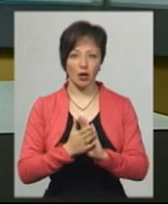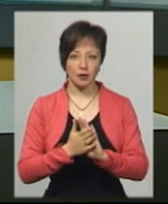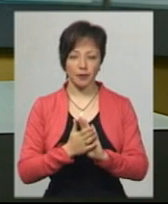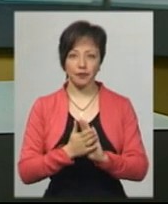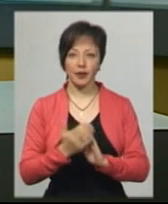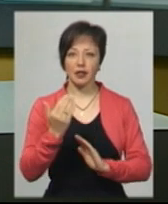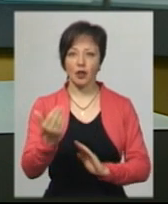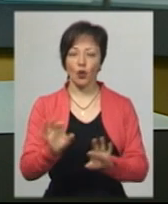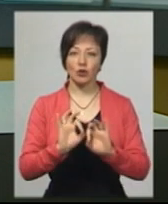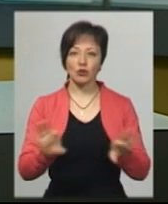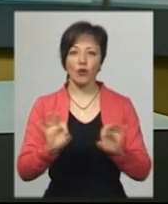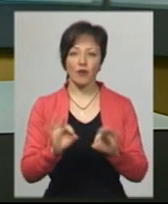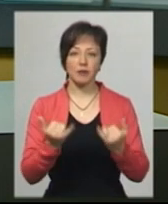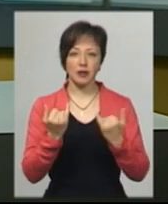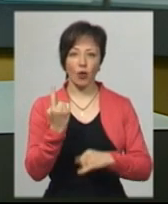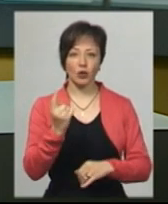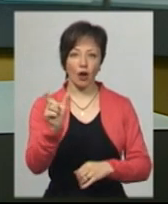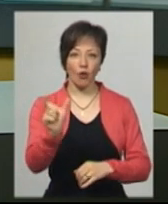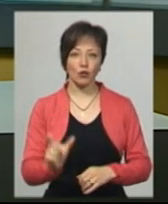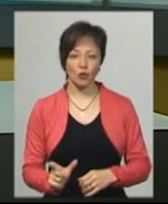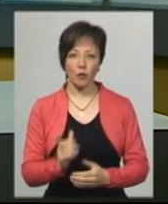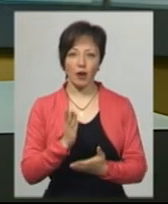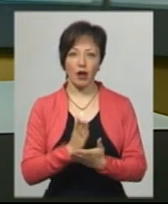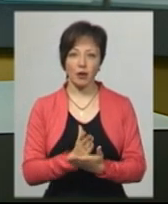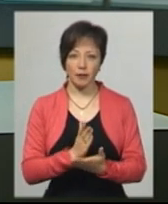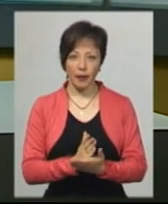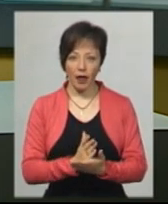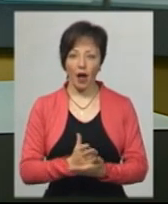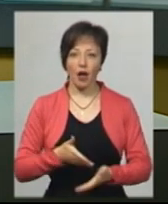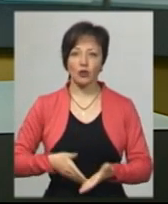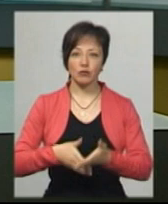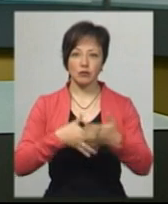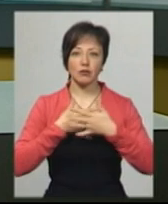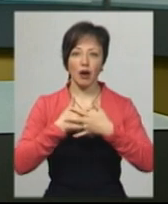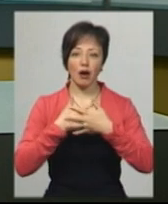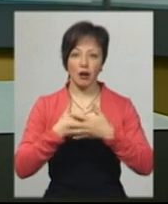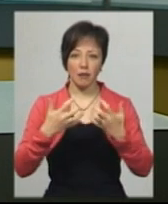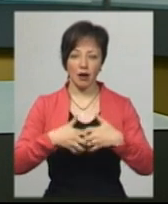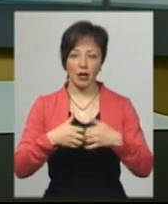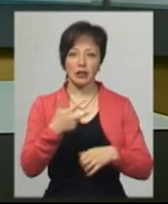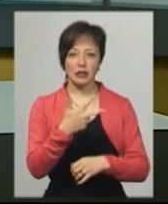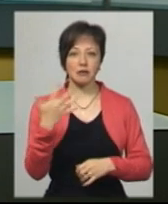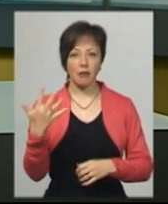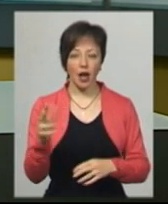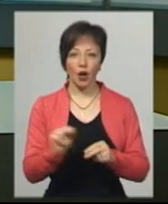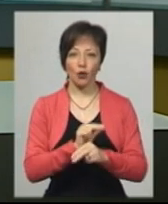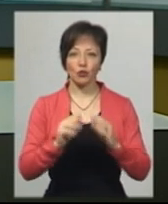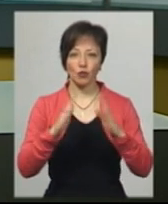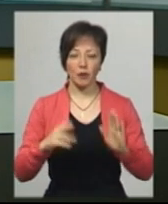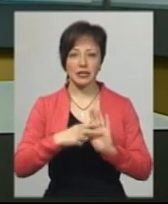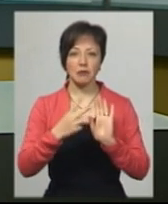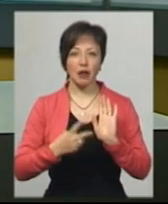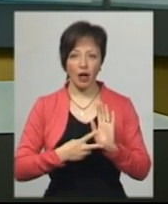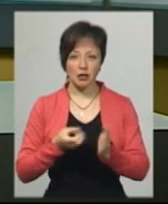За його словами, наразі одна особа перебуває на штучній вентиляції легень, 35 лікується амбулаторно, 17